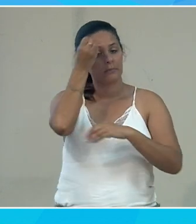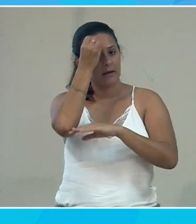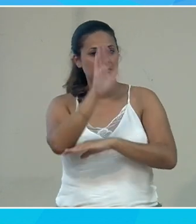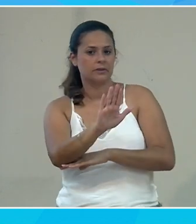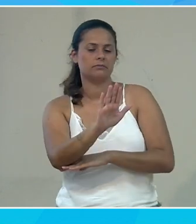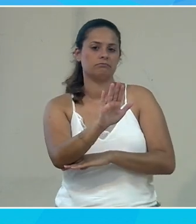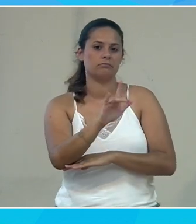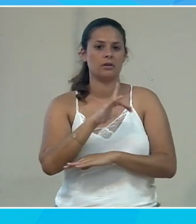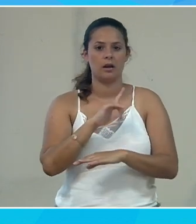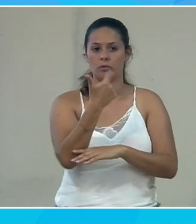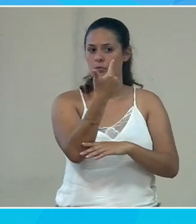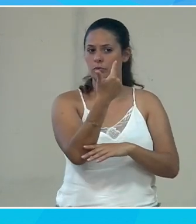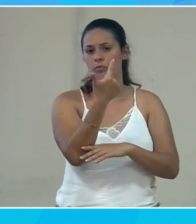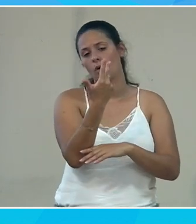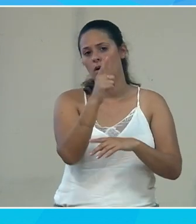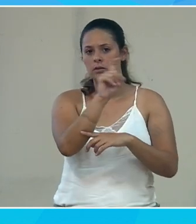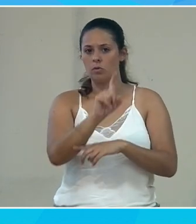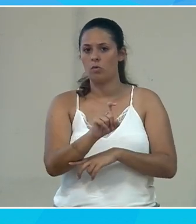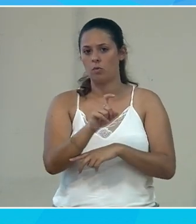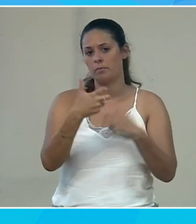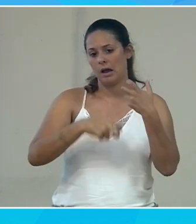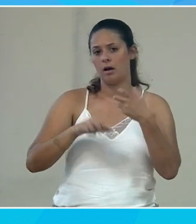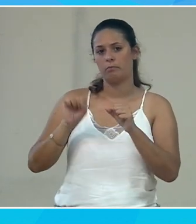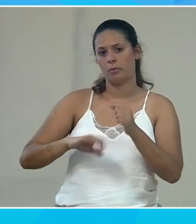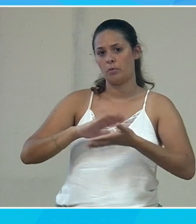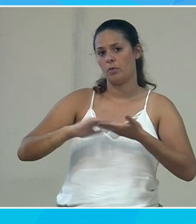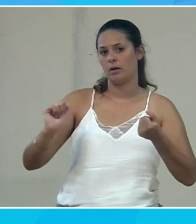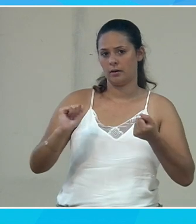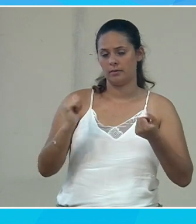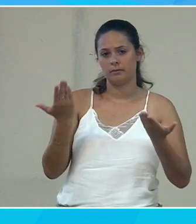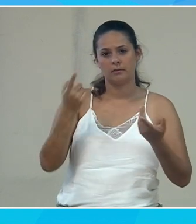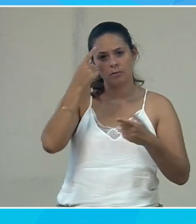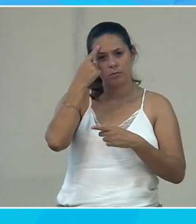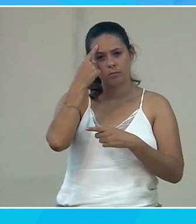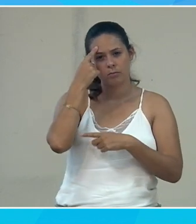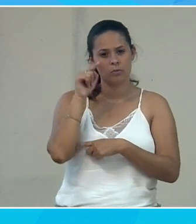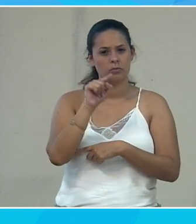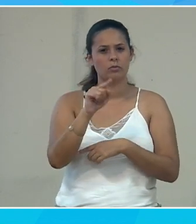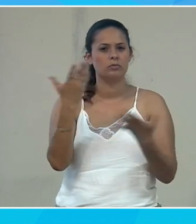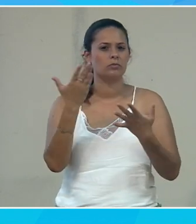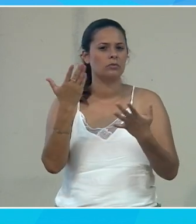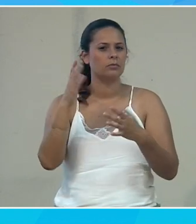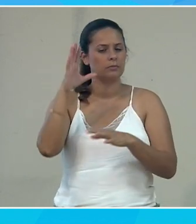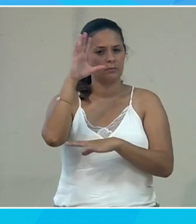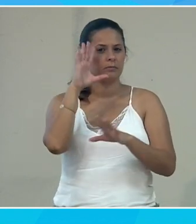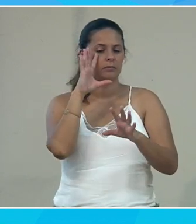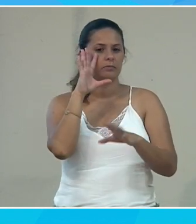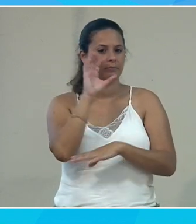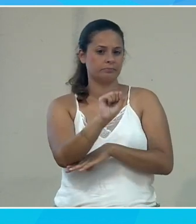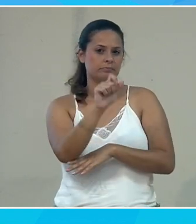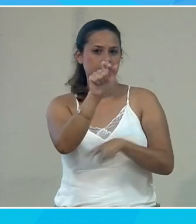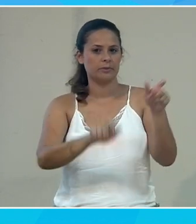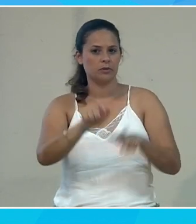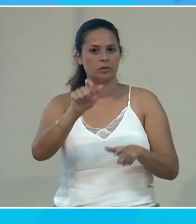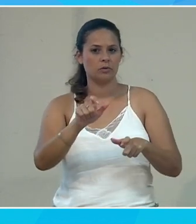j'ai posé juste deux, trois questions que Pierre va pouvoir éventuellement relayer. pour vous, c quoi la proportion de personnes en fauteuil roulant parmi les personnes en